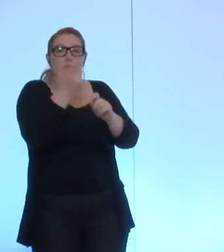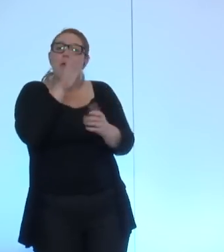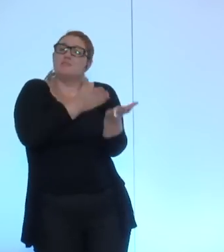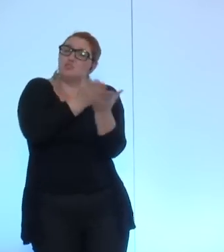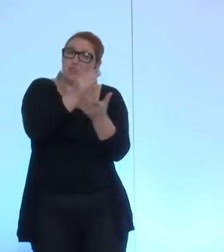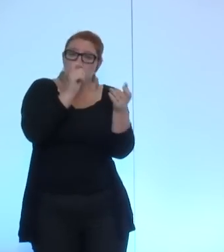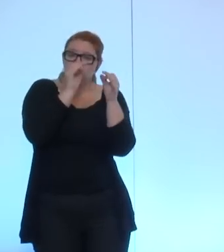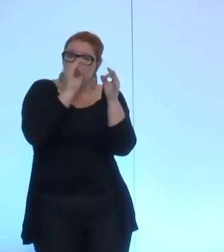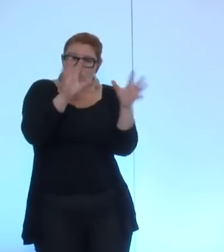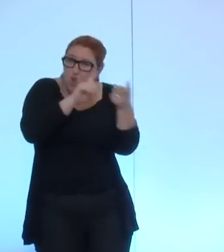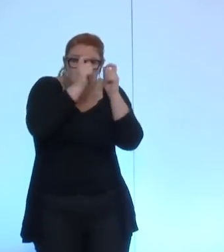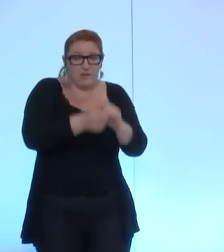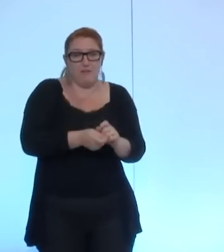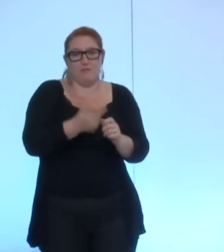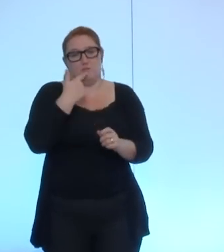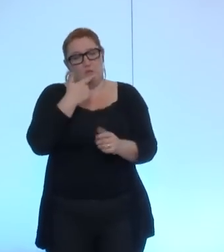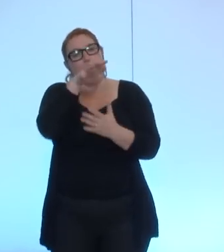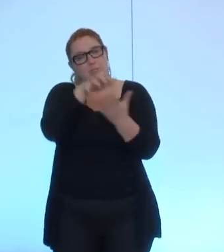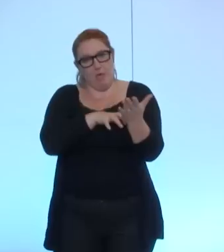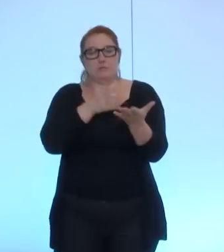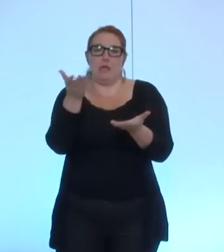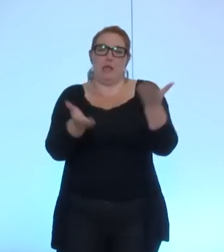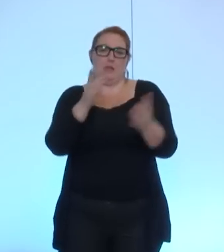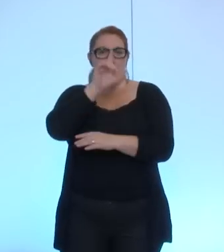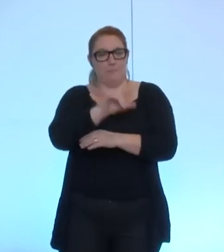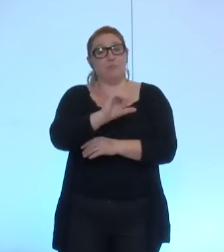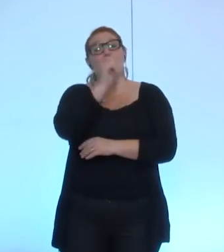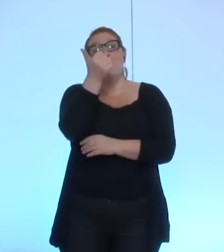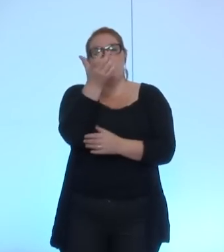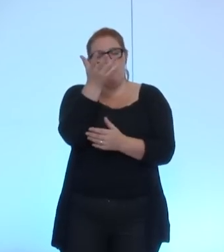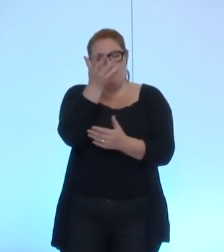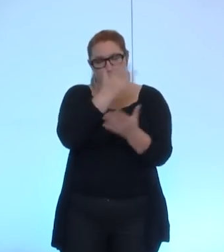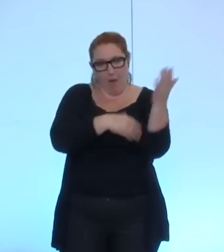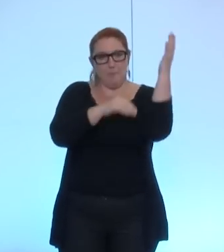équilibre premier amendement le deuxième amendement